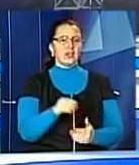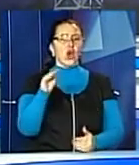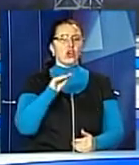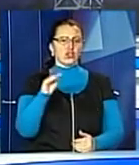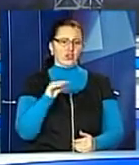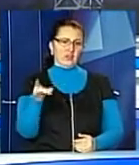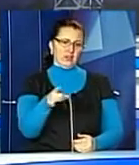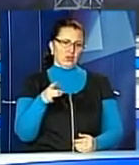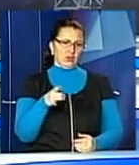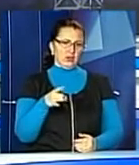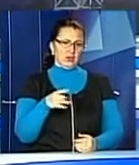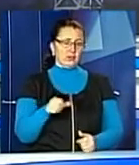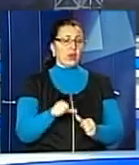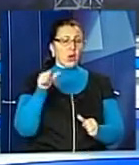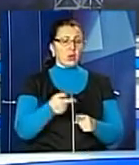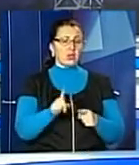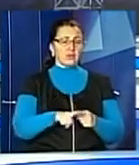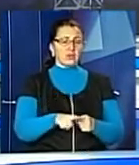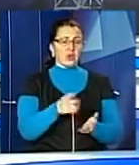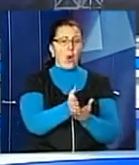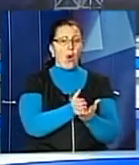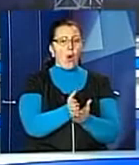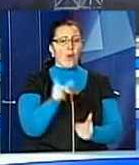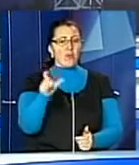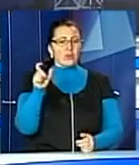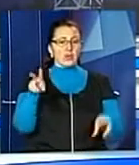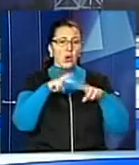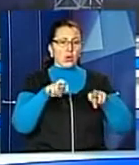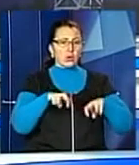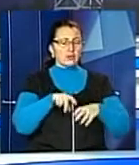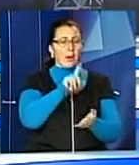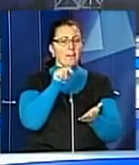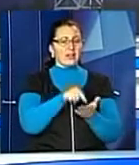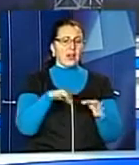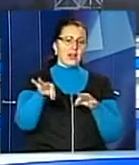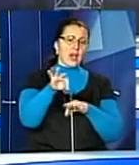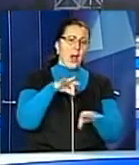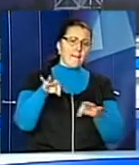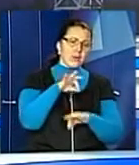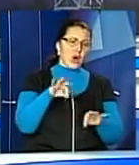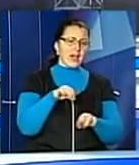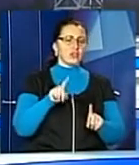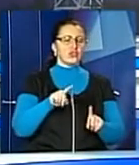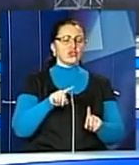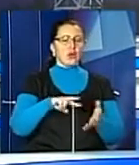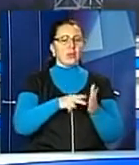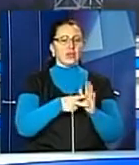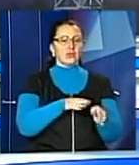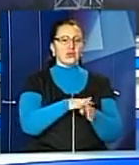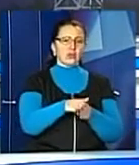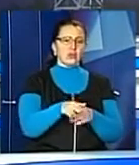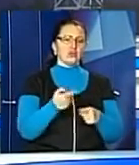на Жовтівщині. Окрім цього, місцеві посадовці розглянули питання та план проєктів, який мають на меті реалізувати цьогоріч.